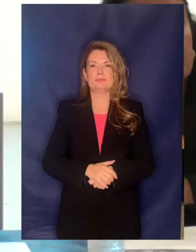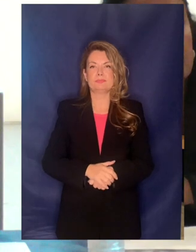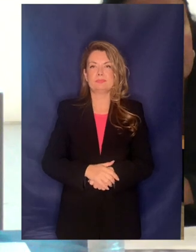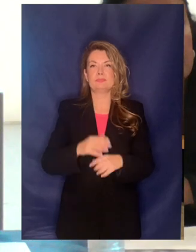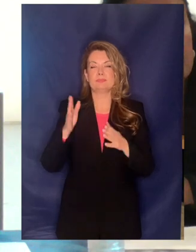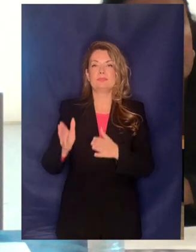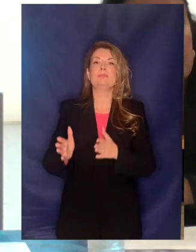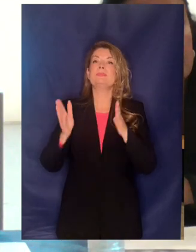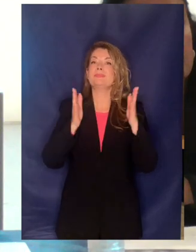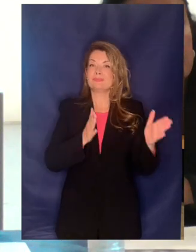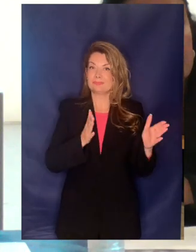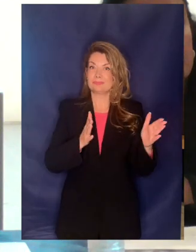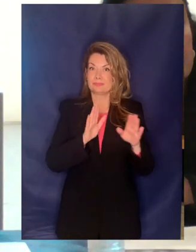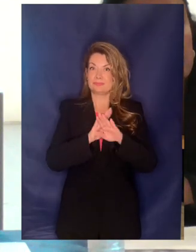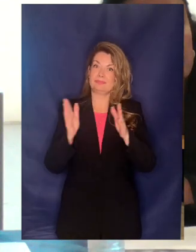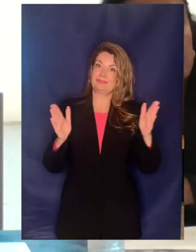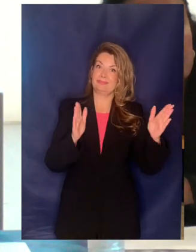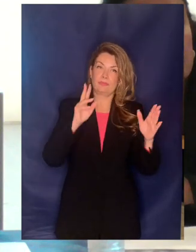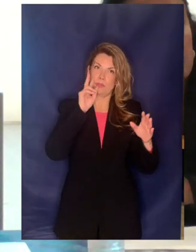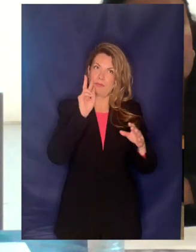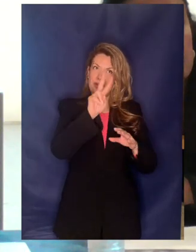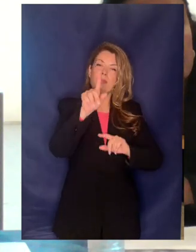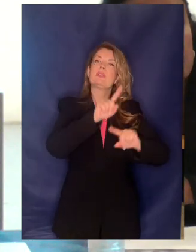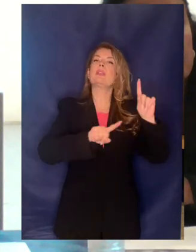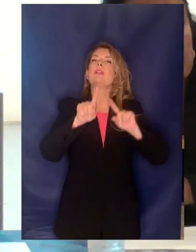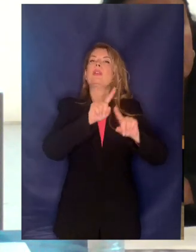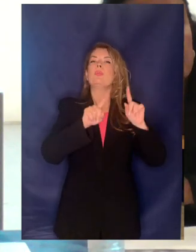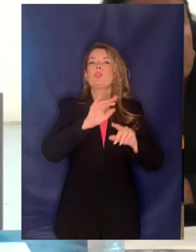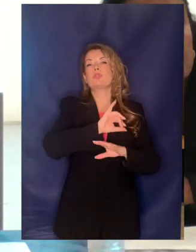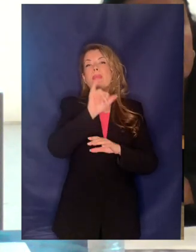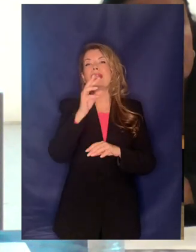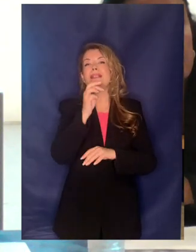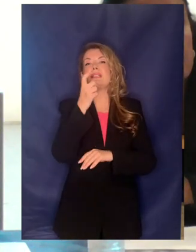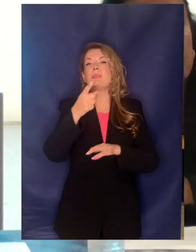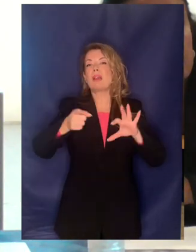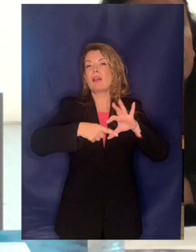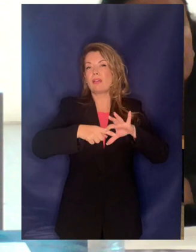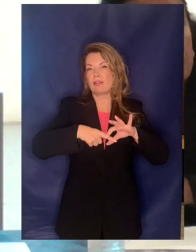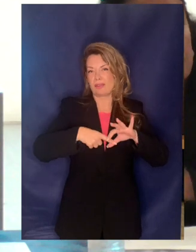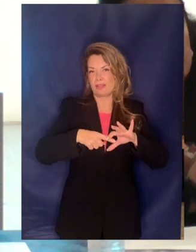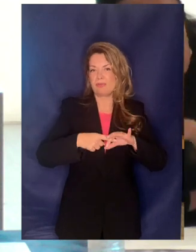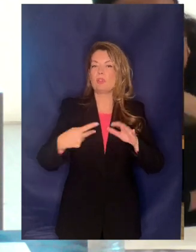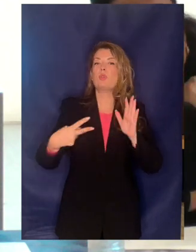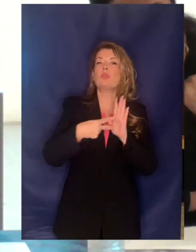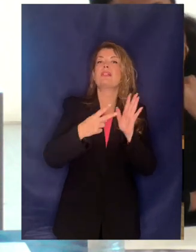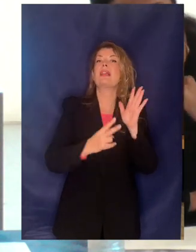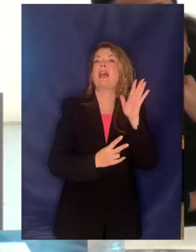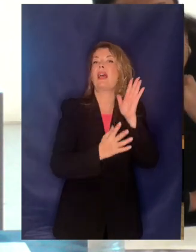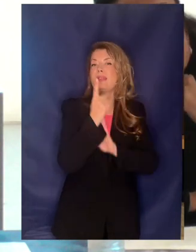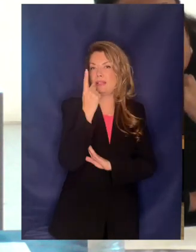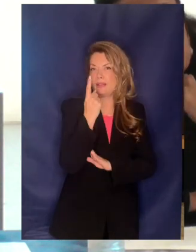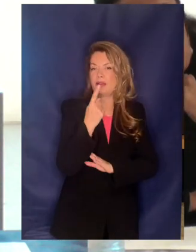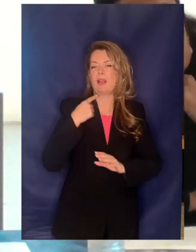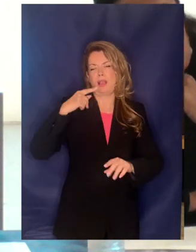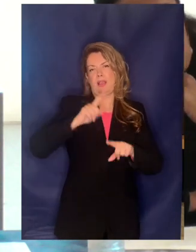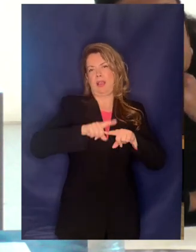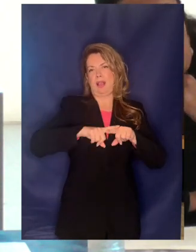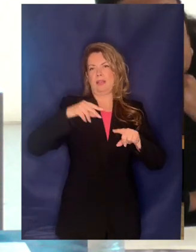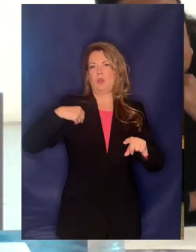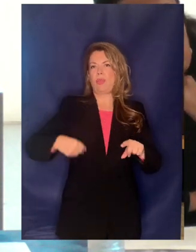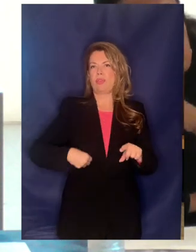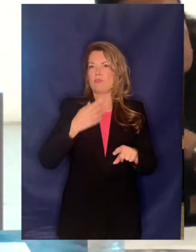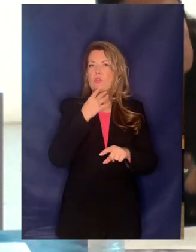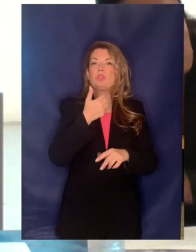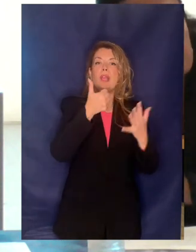αριστερά βλέπετε τους μέτοχους μέχρι και τη ρεταμία 12 του 2011 όπου το ελληνικό δημόσιο